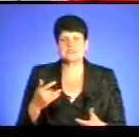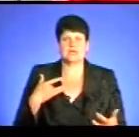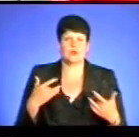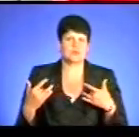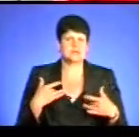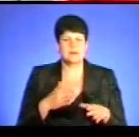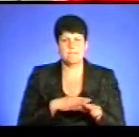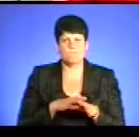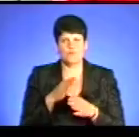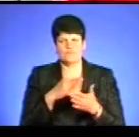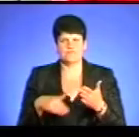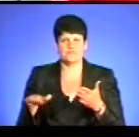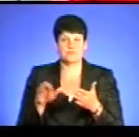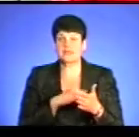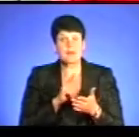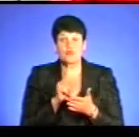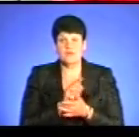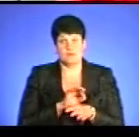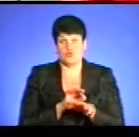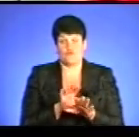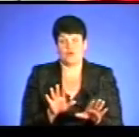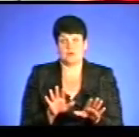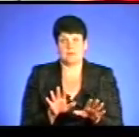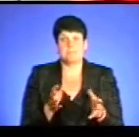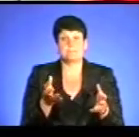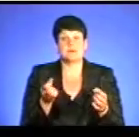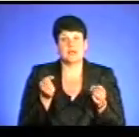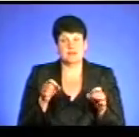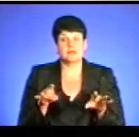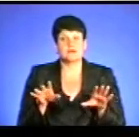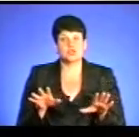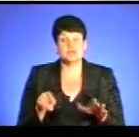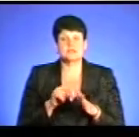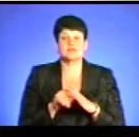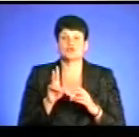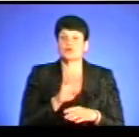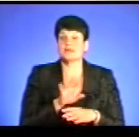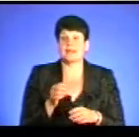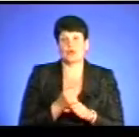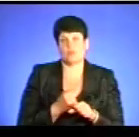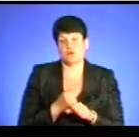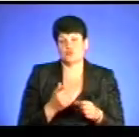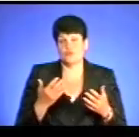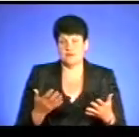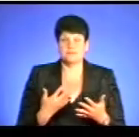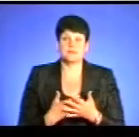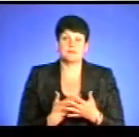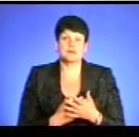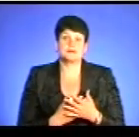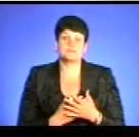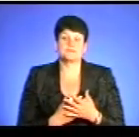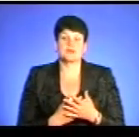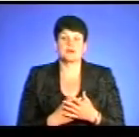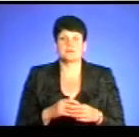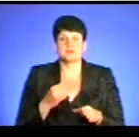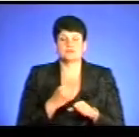відхилені. Тобто, вони не повинні проводитися. Прийняли інертне рішення, наче хтось не допрацював. Можливо, скажімо так, якби, наприклад, з території